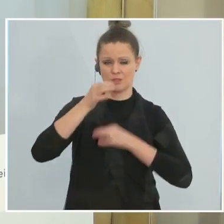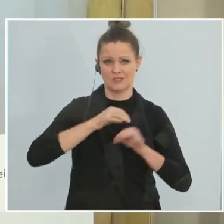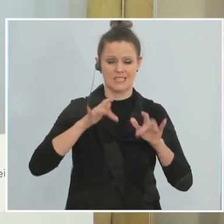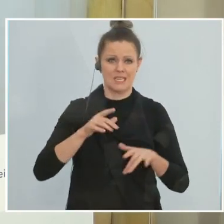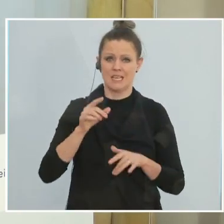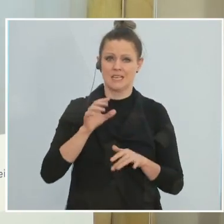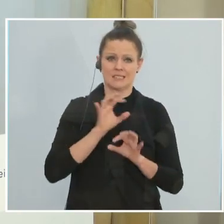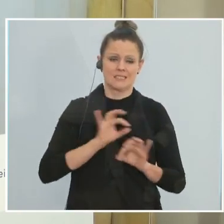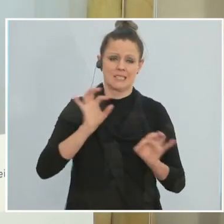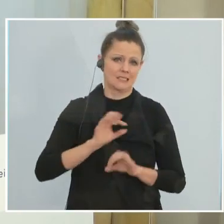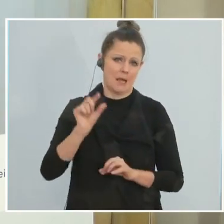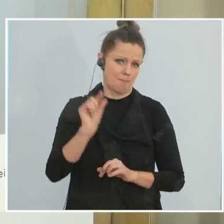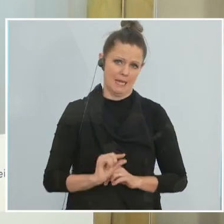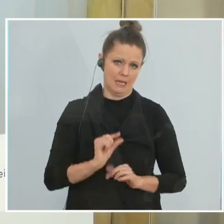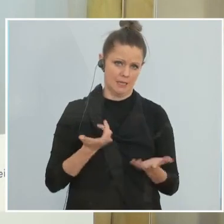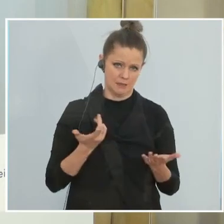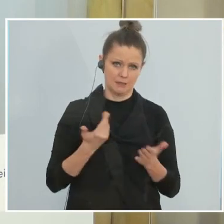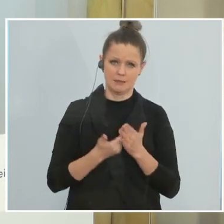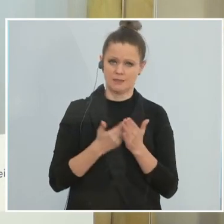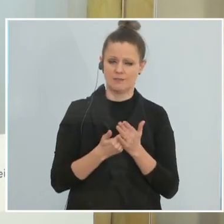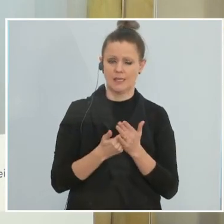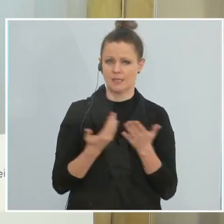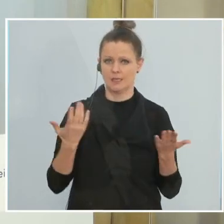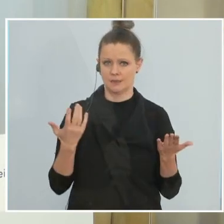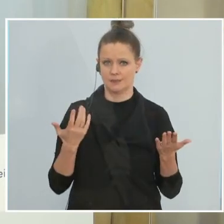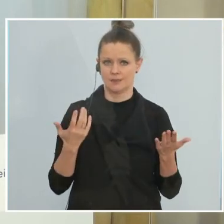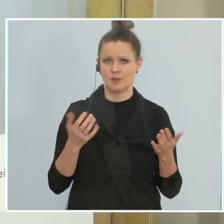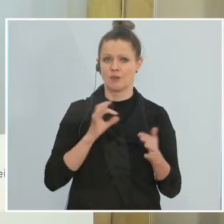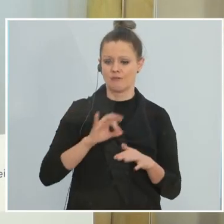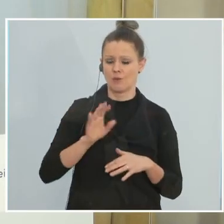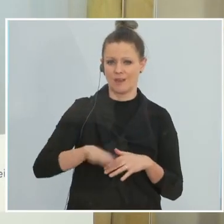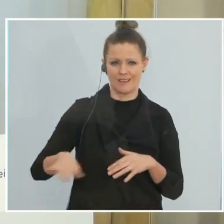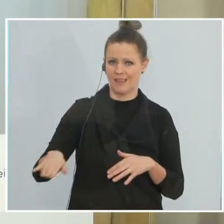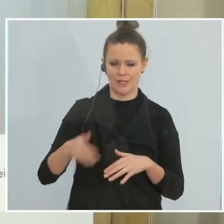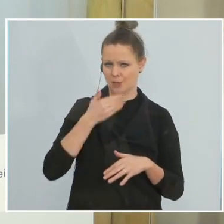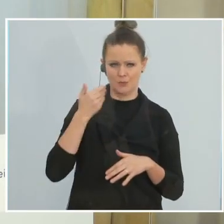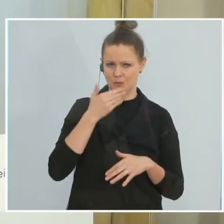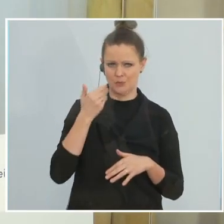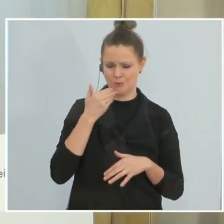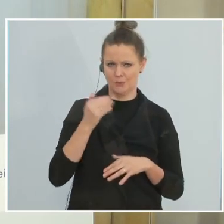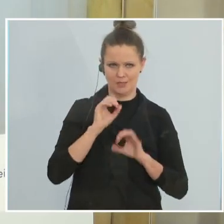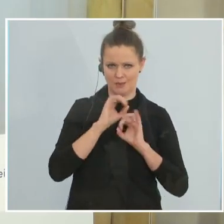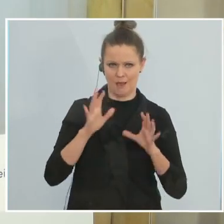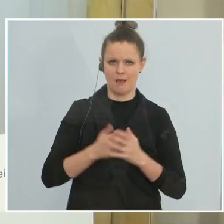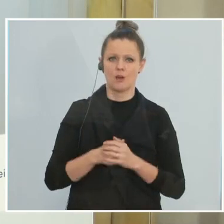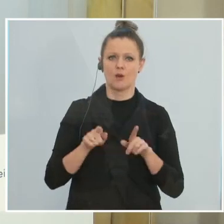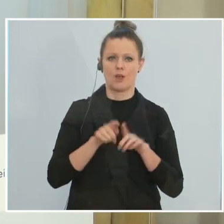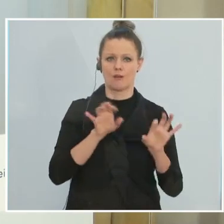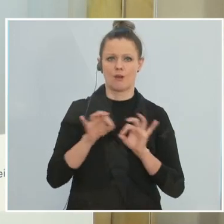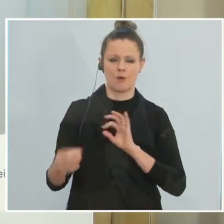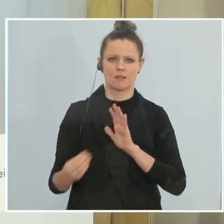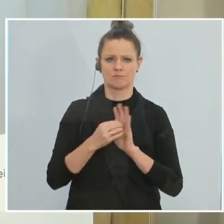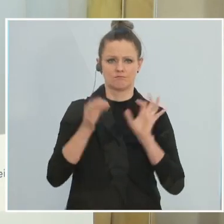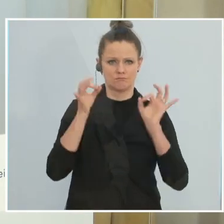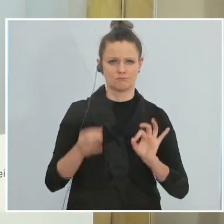die sehr, sehr verträglich sein. Und ich sage es noch einmal dazu, für Kleinkinder gilt das natürlich nicht. Und ich sage es noch, wird morgen in der Verordnung dann auch